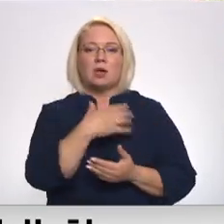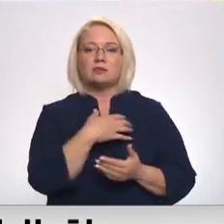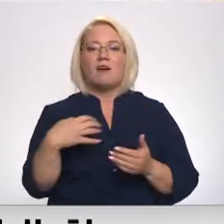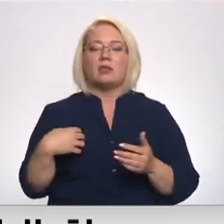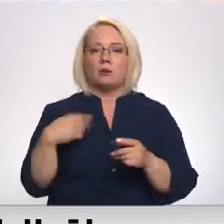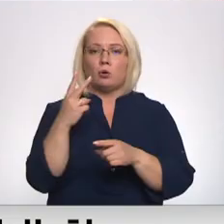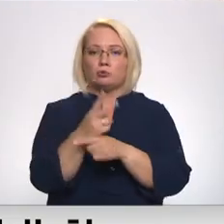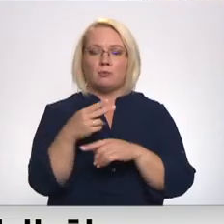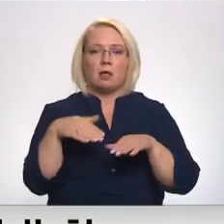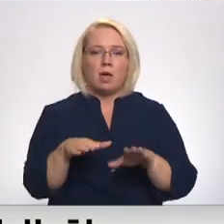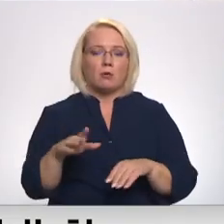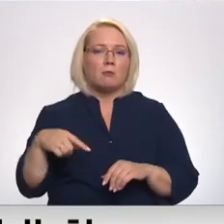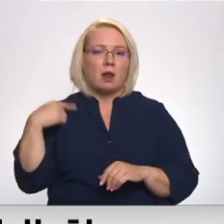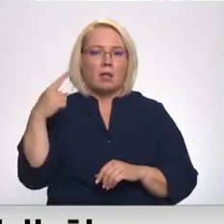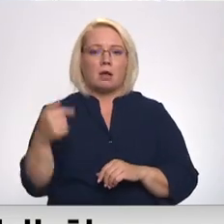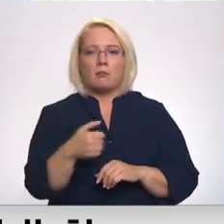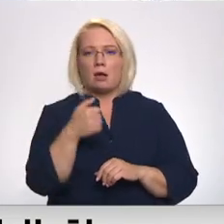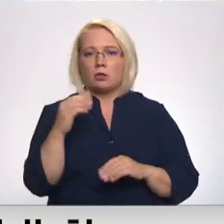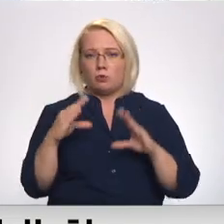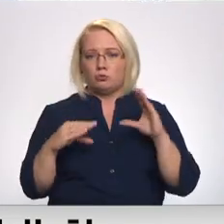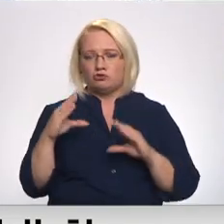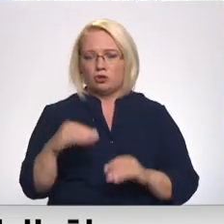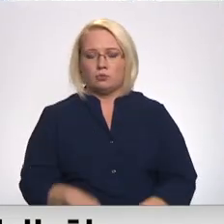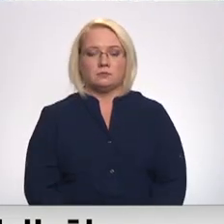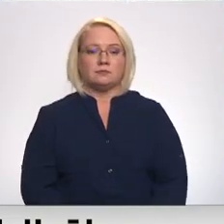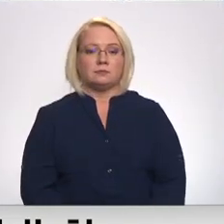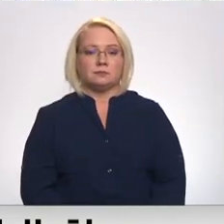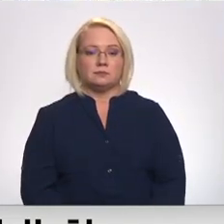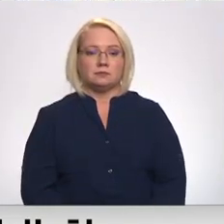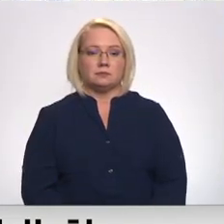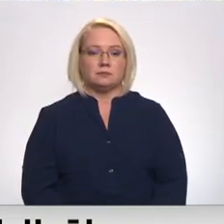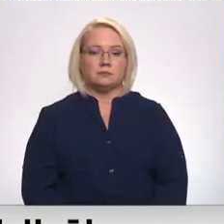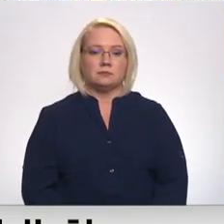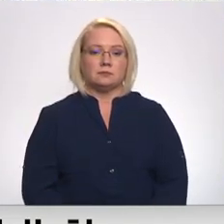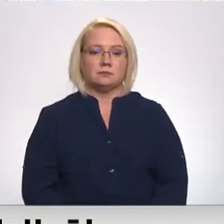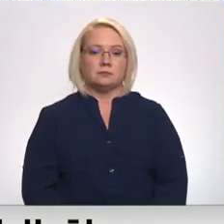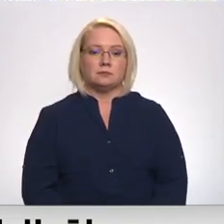uzdevums, lemjot par nākamā gada budžetu. Dianā Bultiņa, Mīkus Andersons, Zemgals reģionālā televīzija.